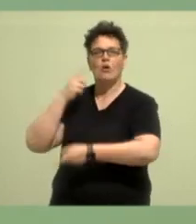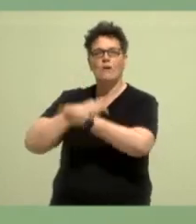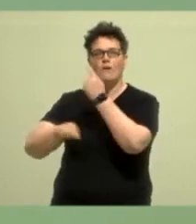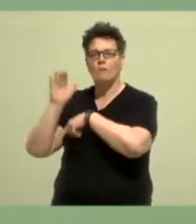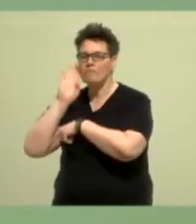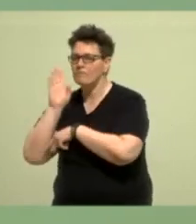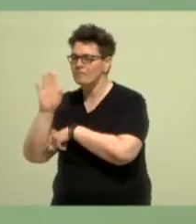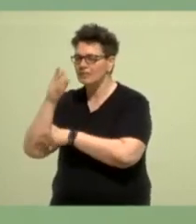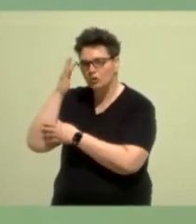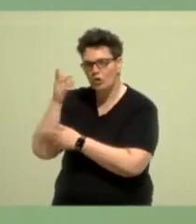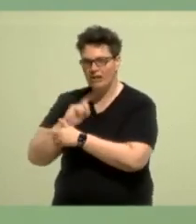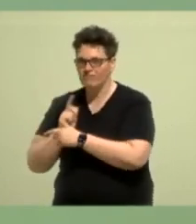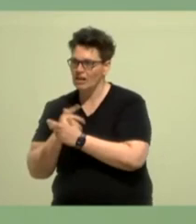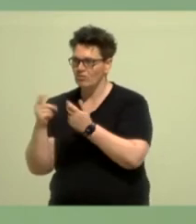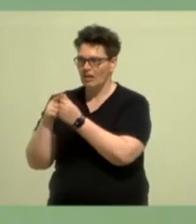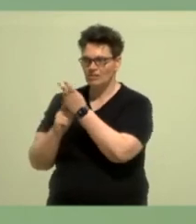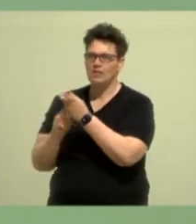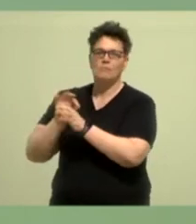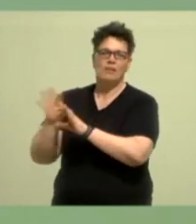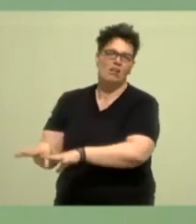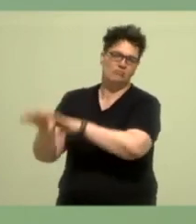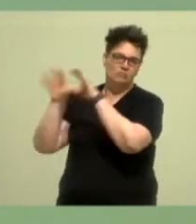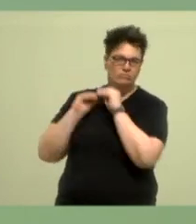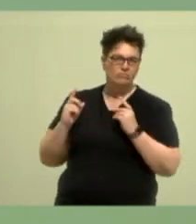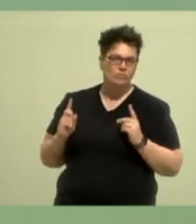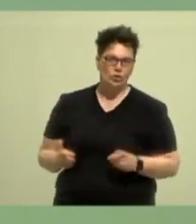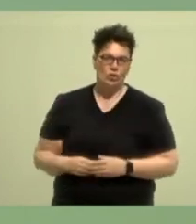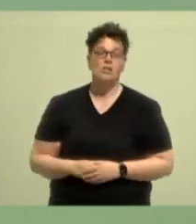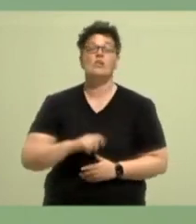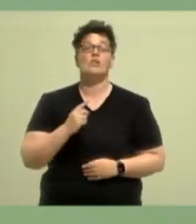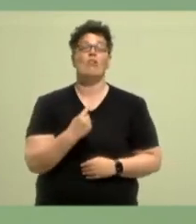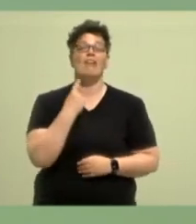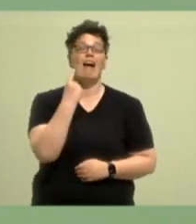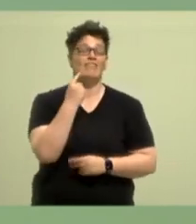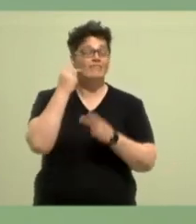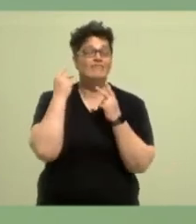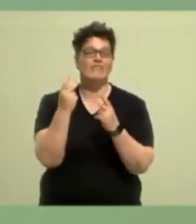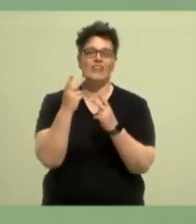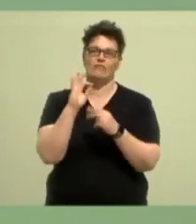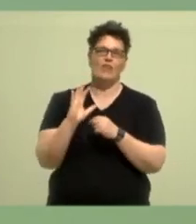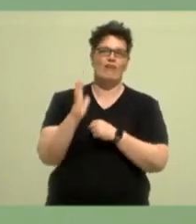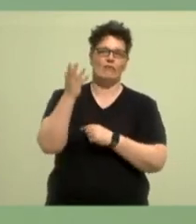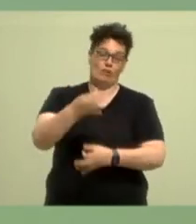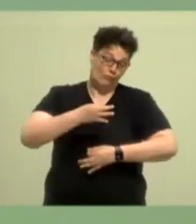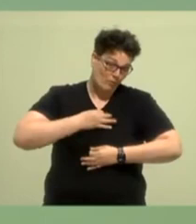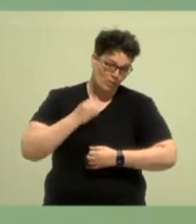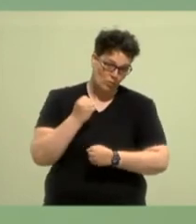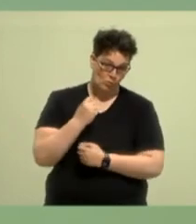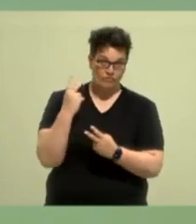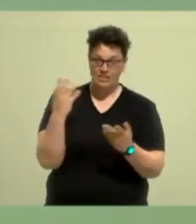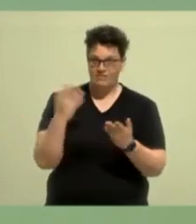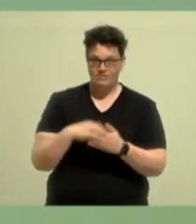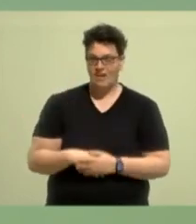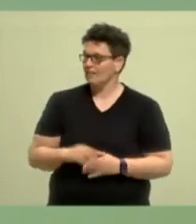Leute von uns erwarten. Und ein wichtiger Erfolgsfaktor, der mir besonders wichtig ist, ist dieses